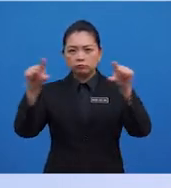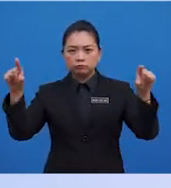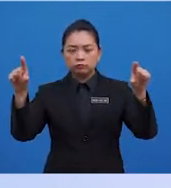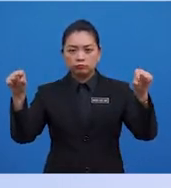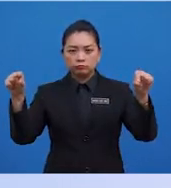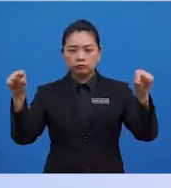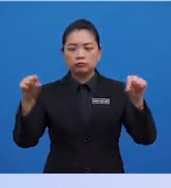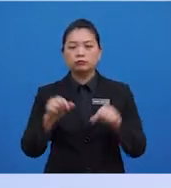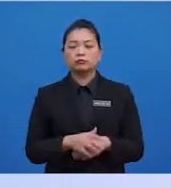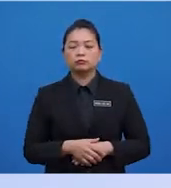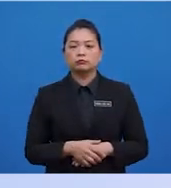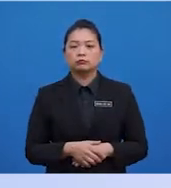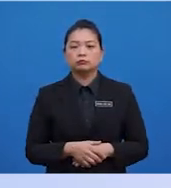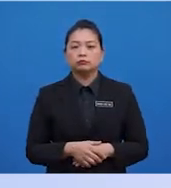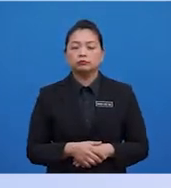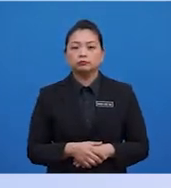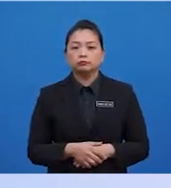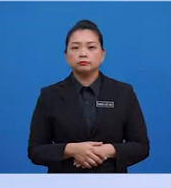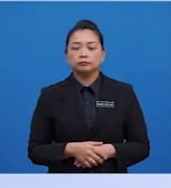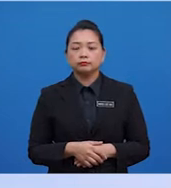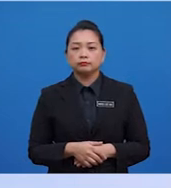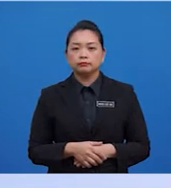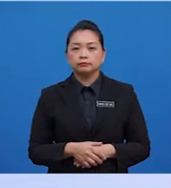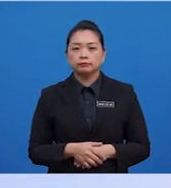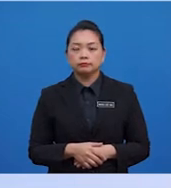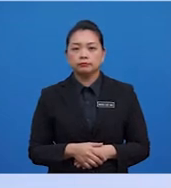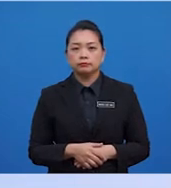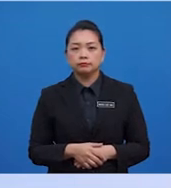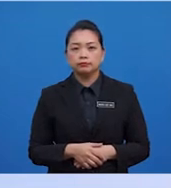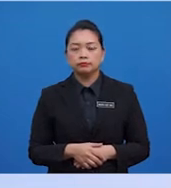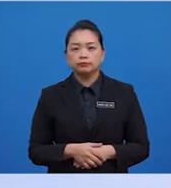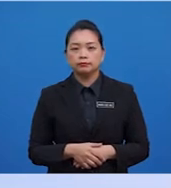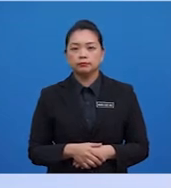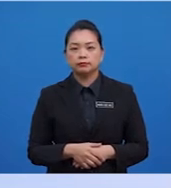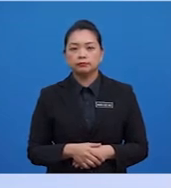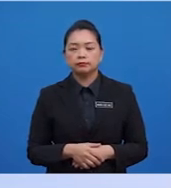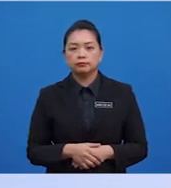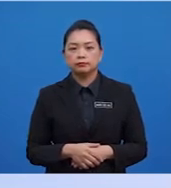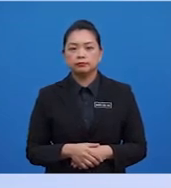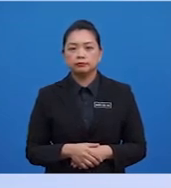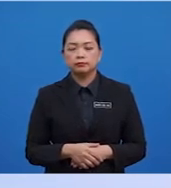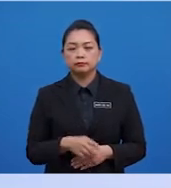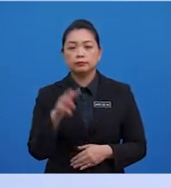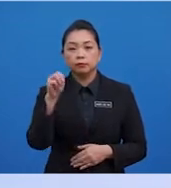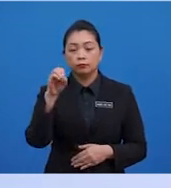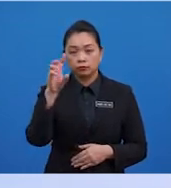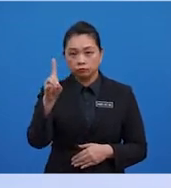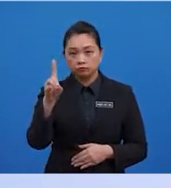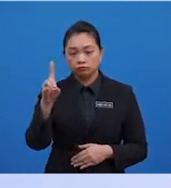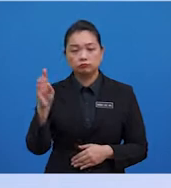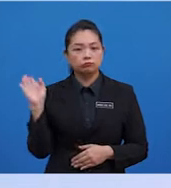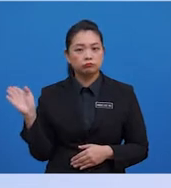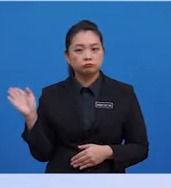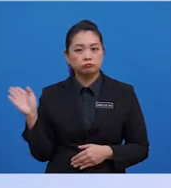dengan mengambil kira nilai pencelan atau mengabaikan nilai pencelan. Cerapan 160